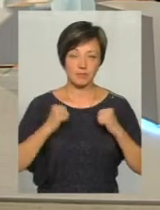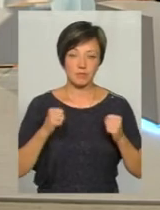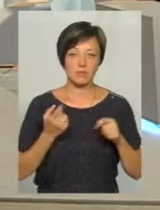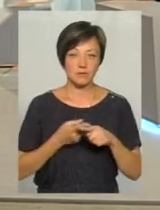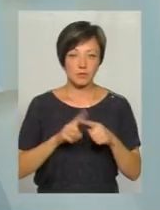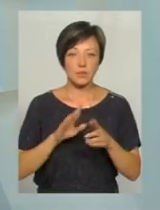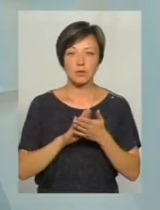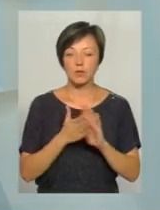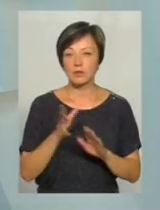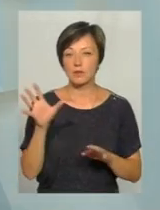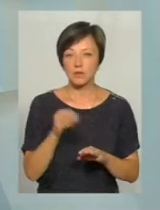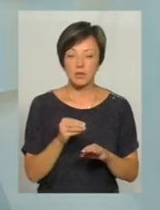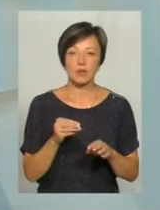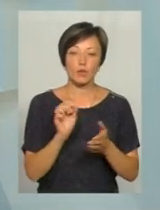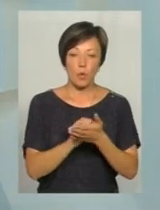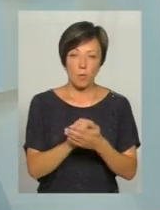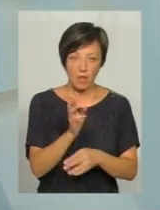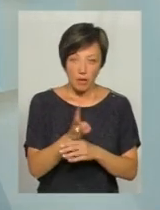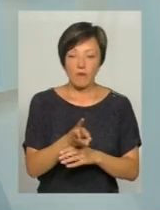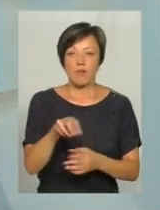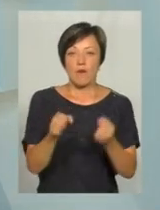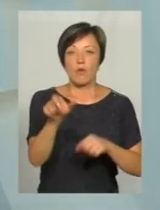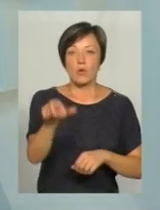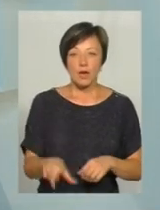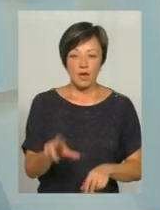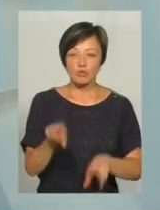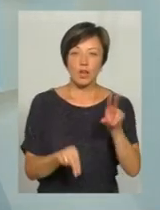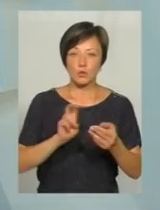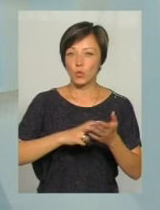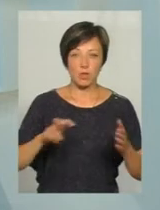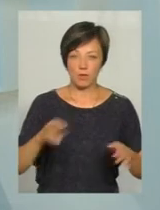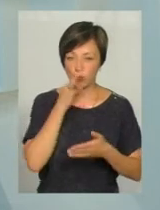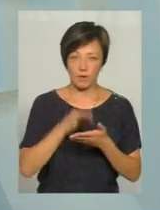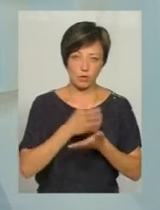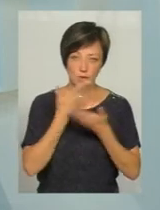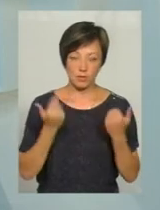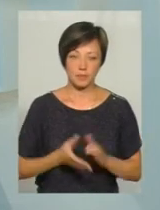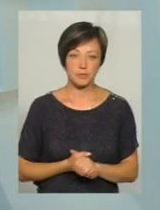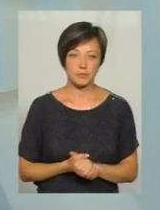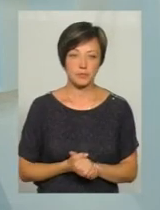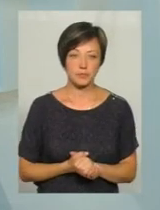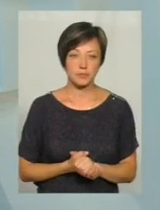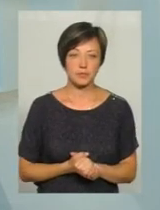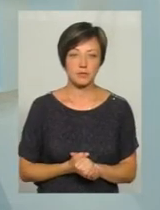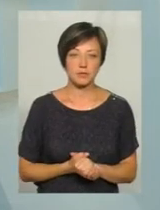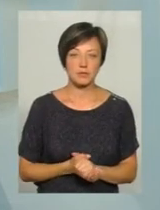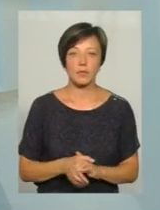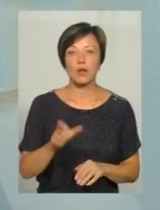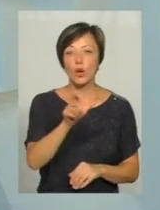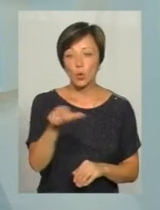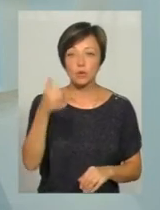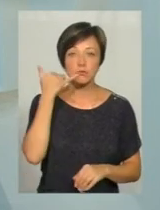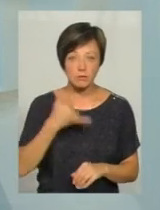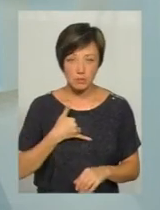що в цьому ситуації в нас все було здокументовано, тому водія шансів уникти відповідальності немає. Громадяни зателефонували,